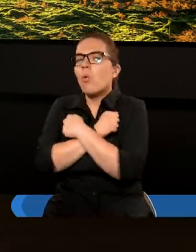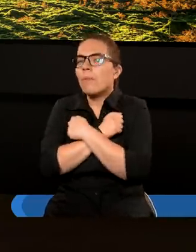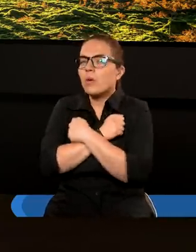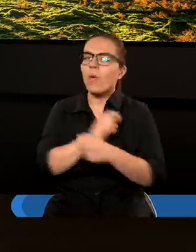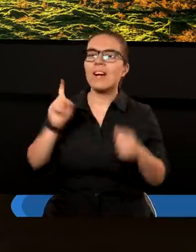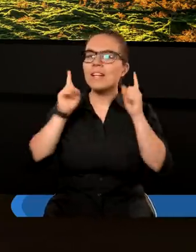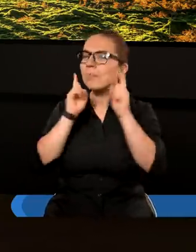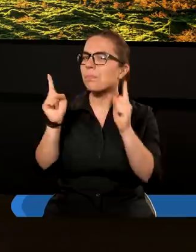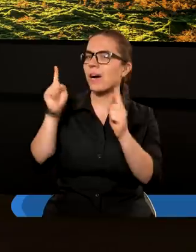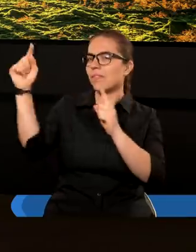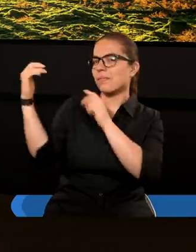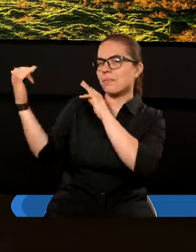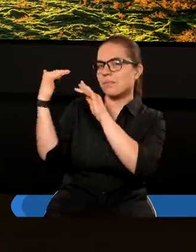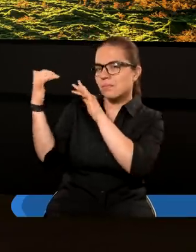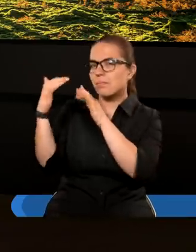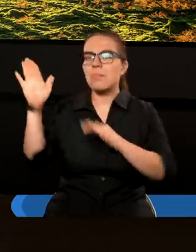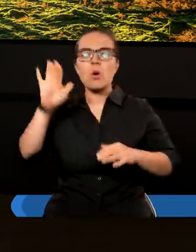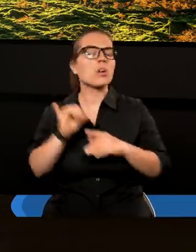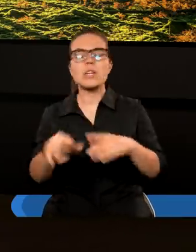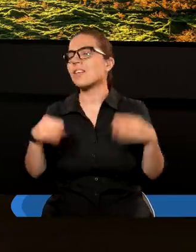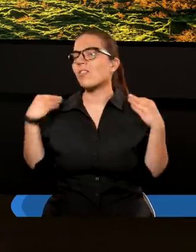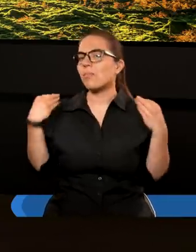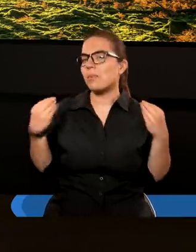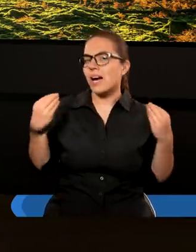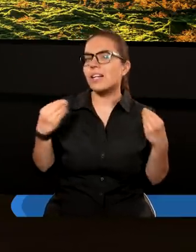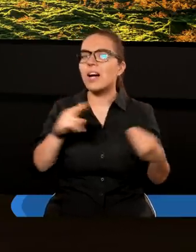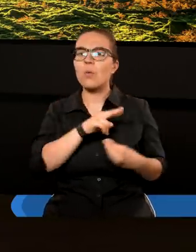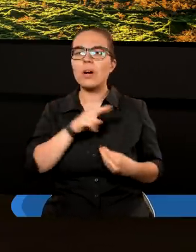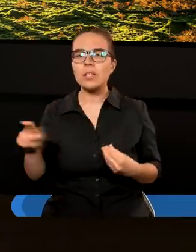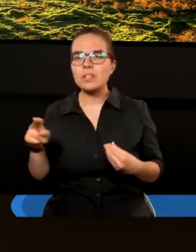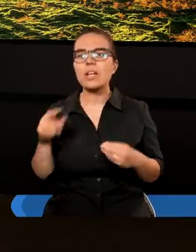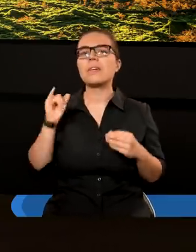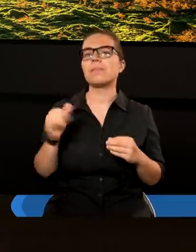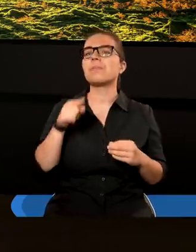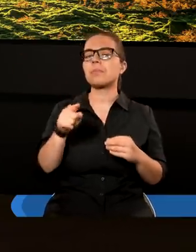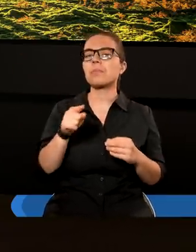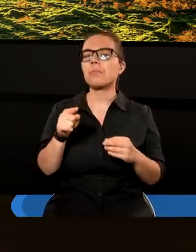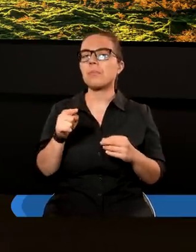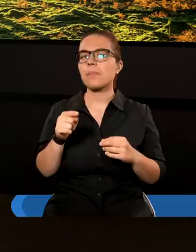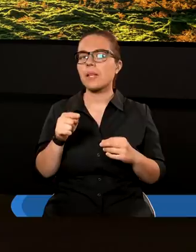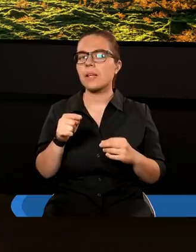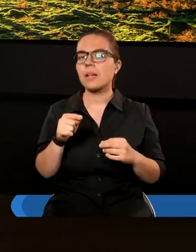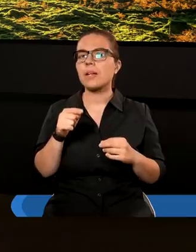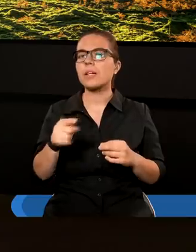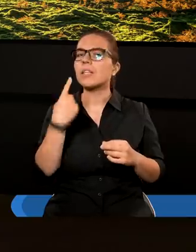zaufaniem błędowi. Bardzo prostą historię kiedyś Chrystus opowiedział o dwóch budowniczych. Jeden z nich